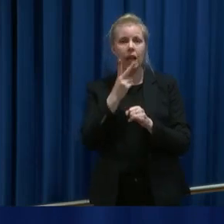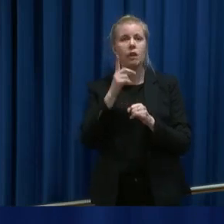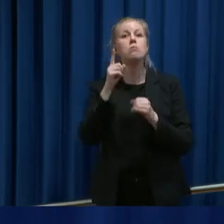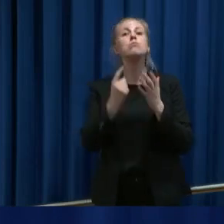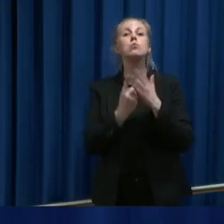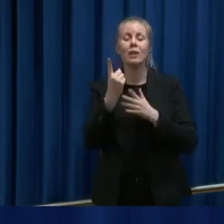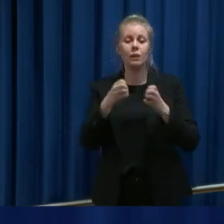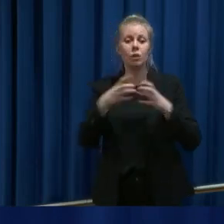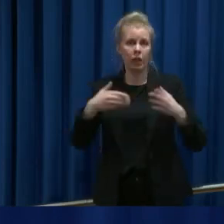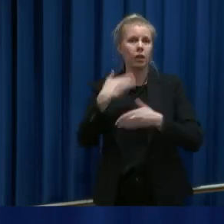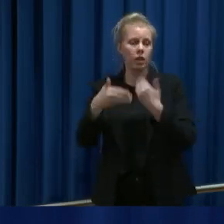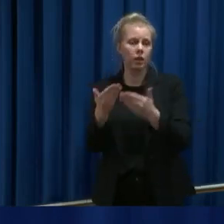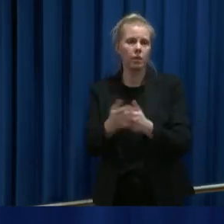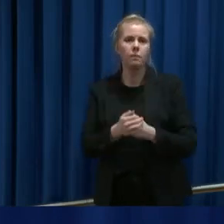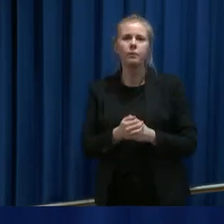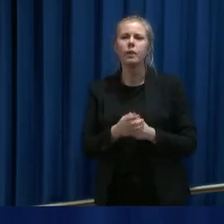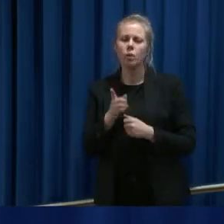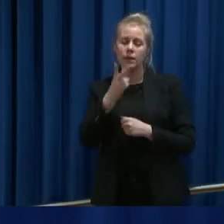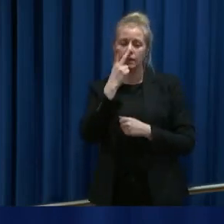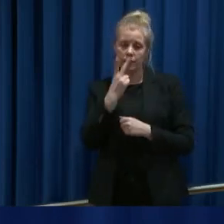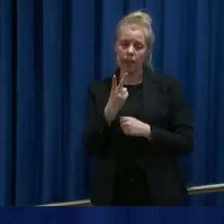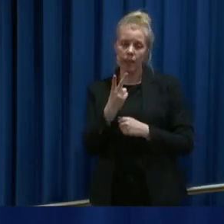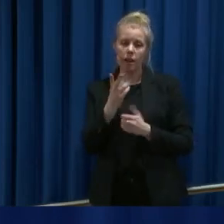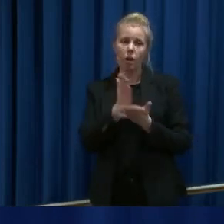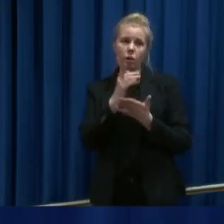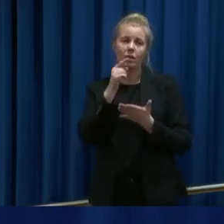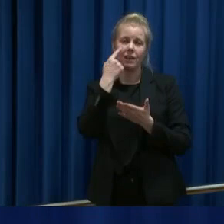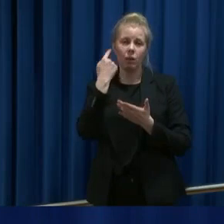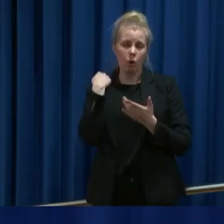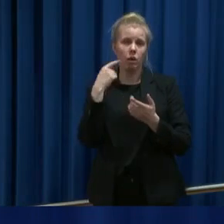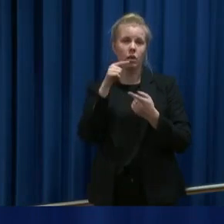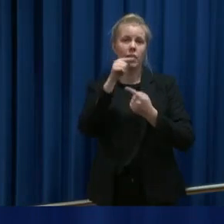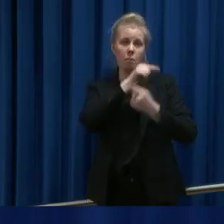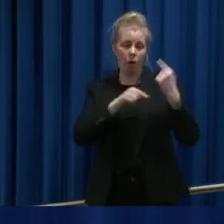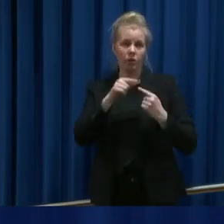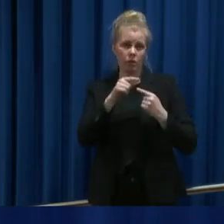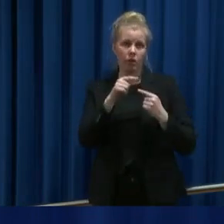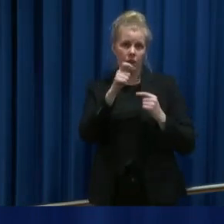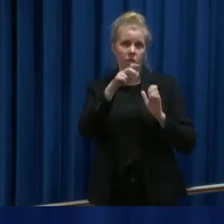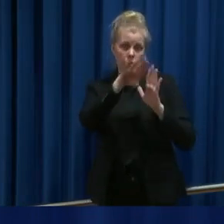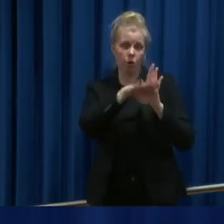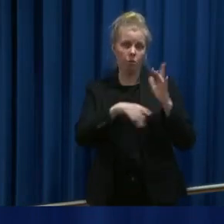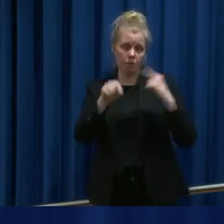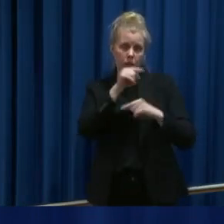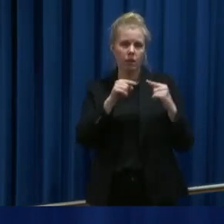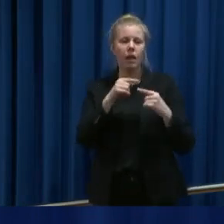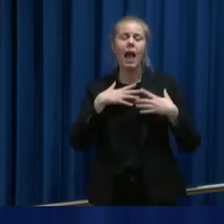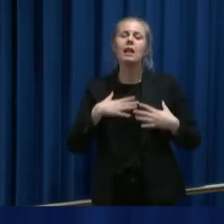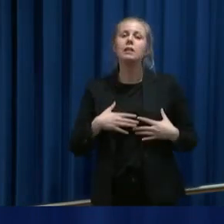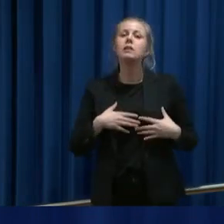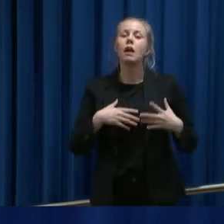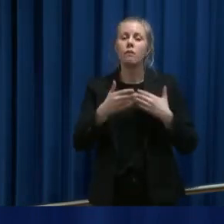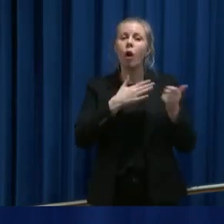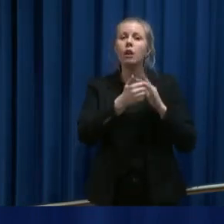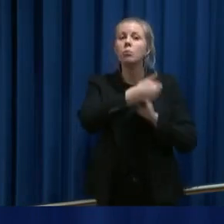videre. Så tenker jeg at akkurat den debatten i går, den må egentlig de helsefaglige myndighetene svare